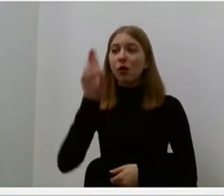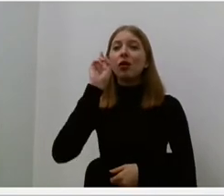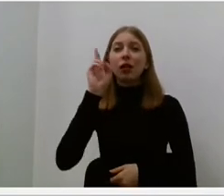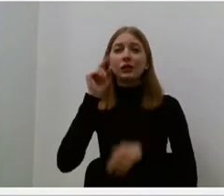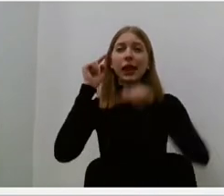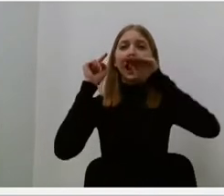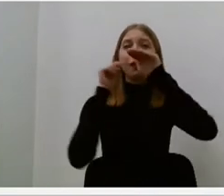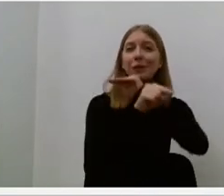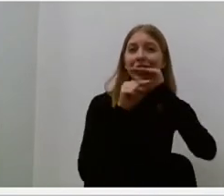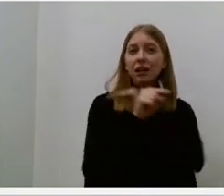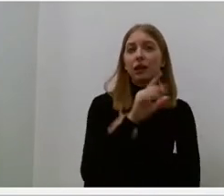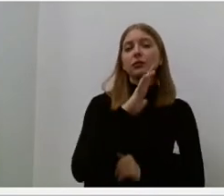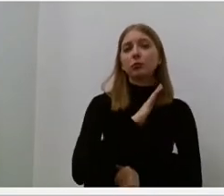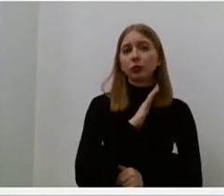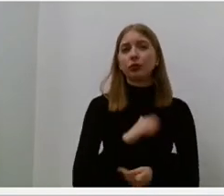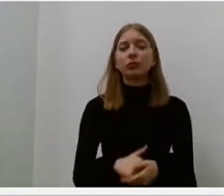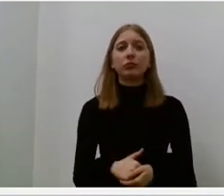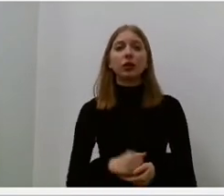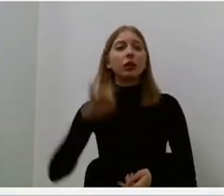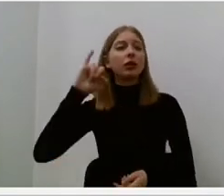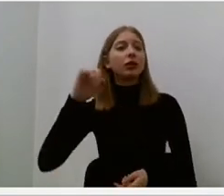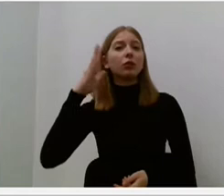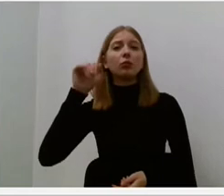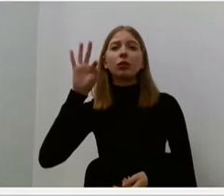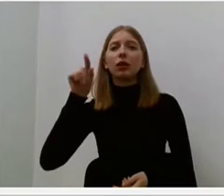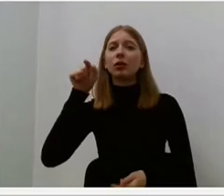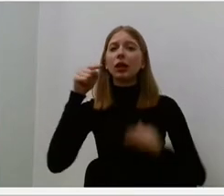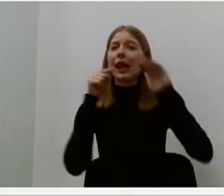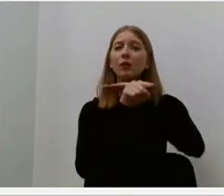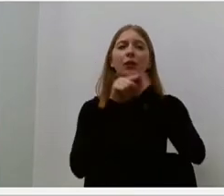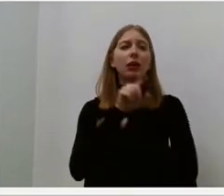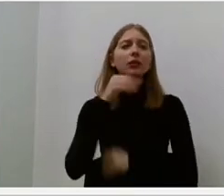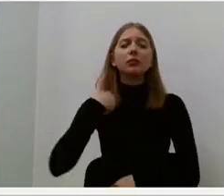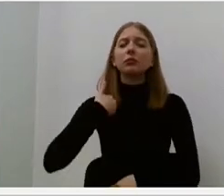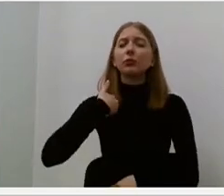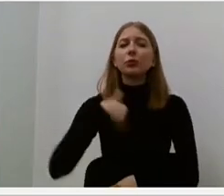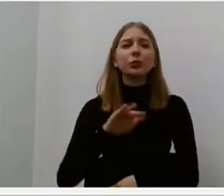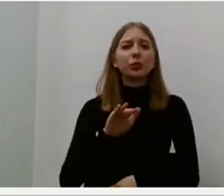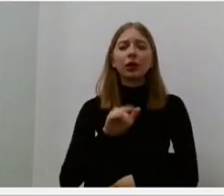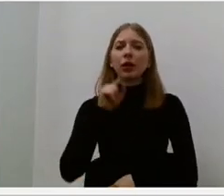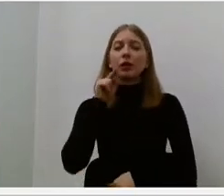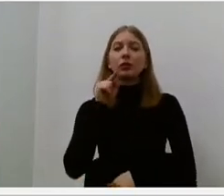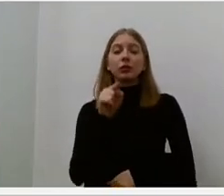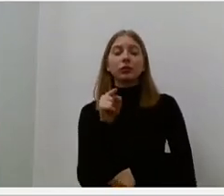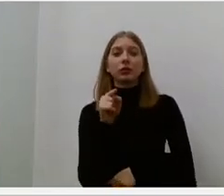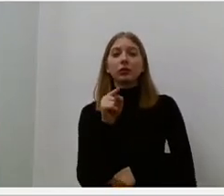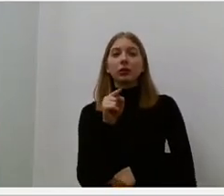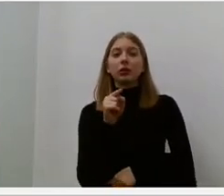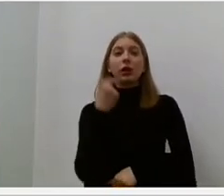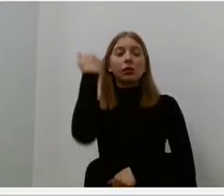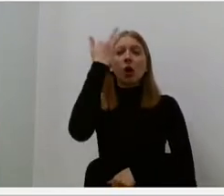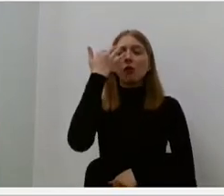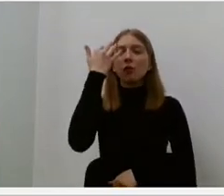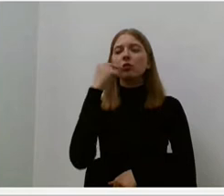kurios Marija Gimbutė ne netroško ir kurie jai sunkiai buvo įsivaizduojama. Jie buvo be galo sunku išvažiuoti